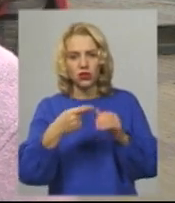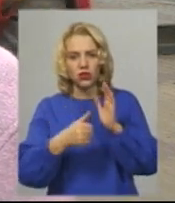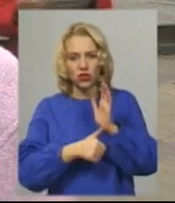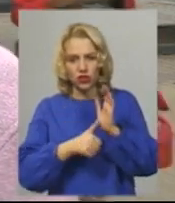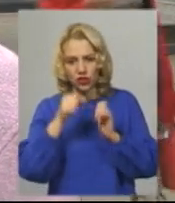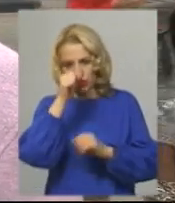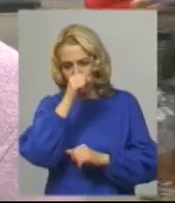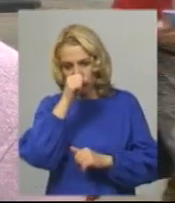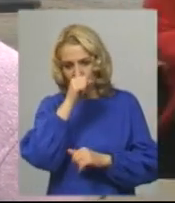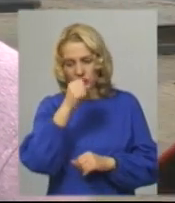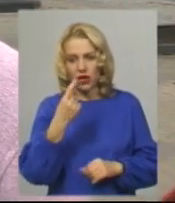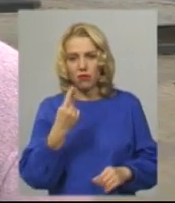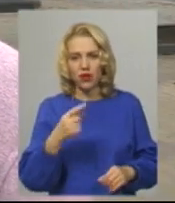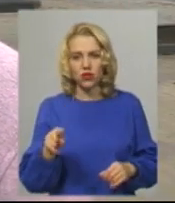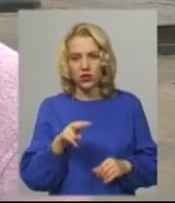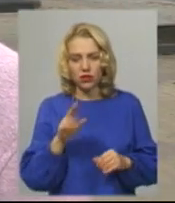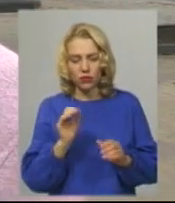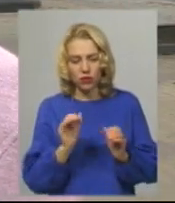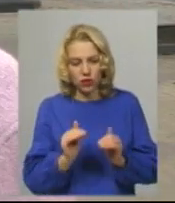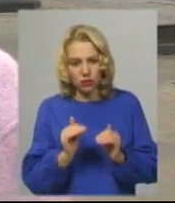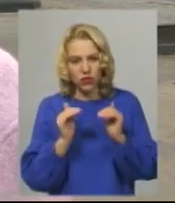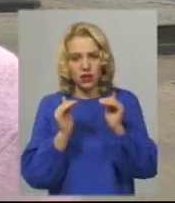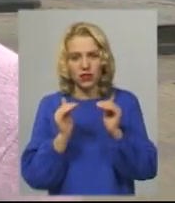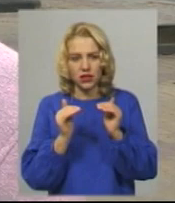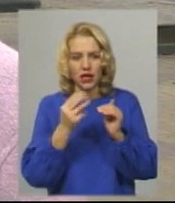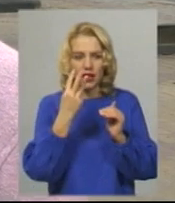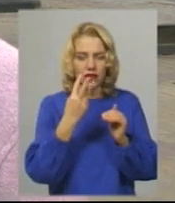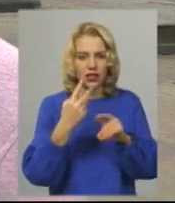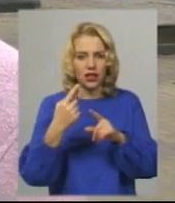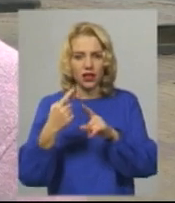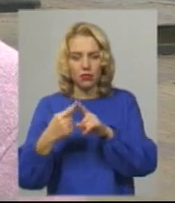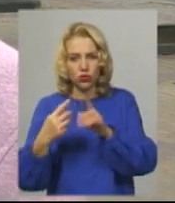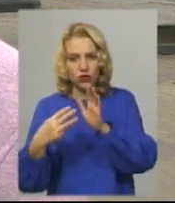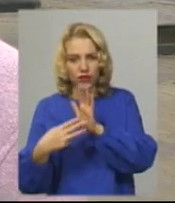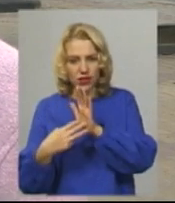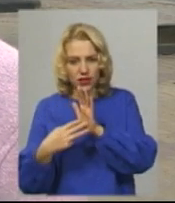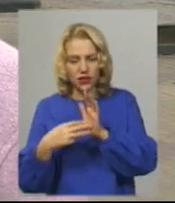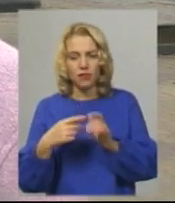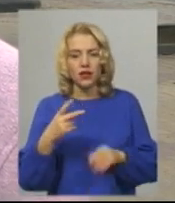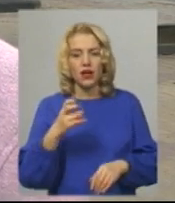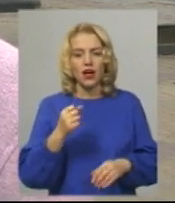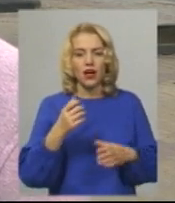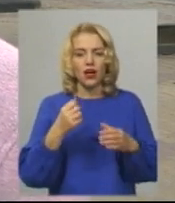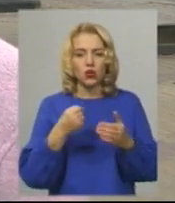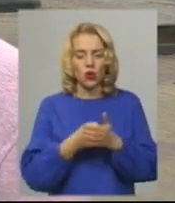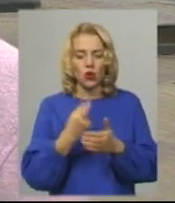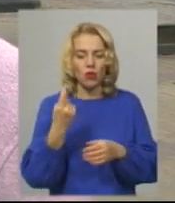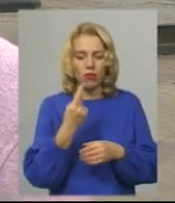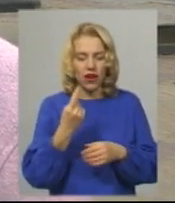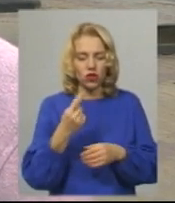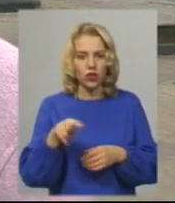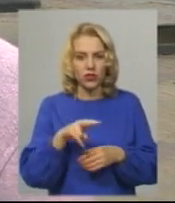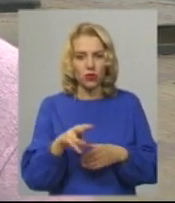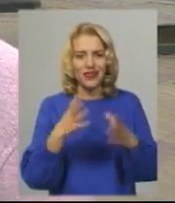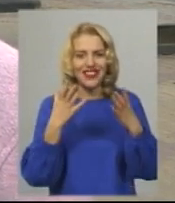-другого листопада підвищиться трохи, до 3,8 градусів з позначкою плюс, ден до першого листопада буде знижуватись